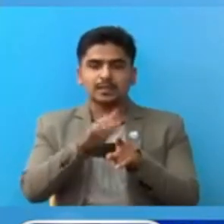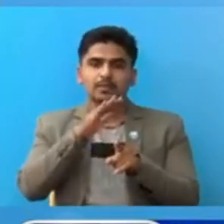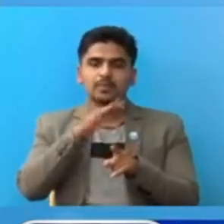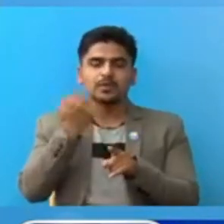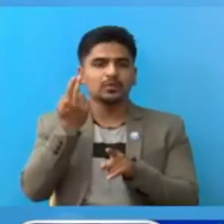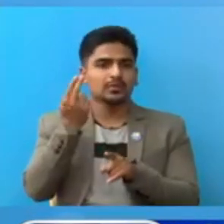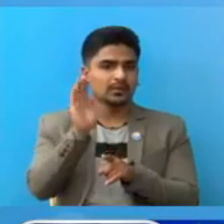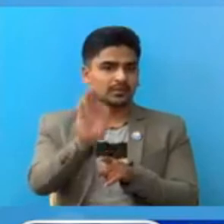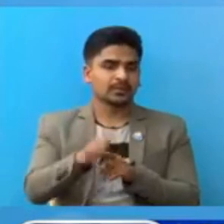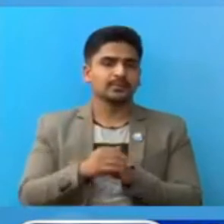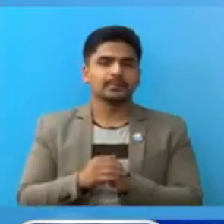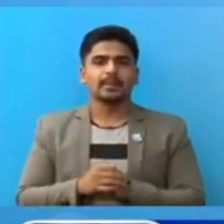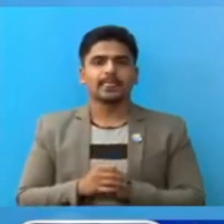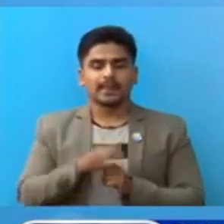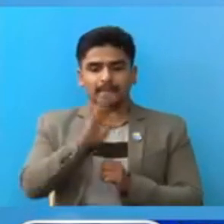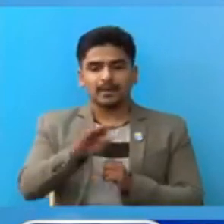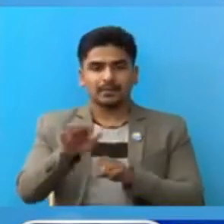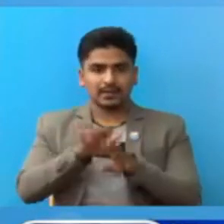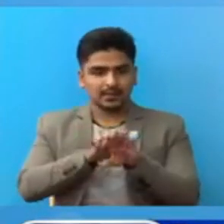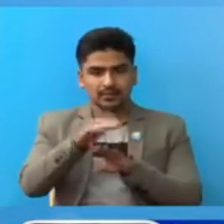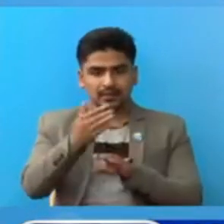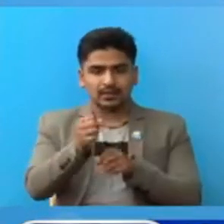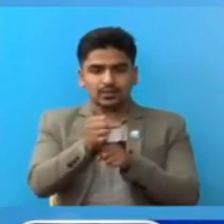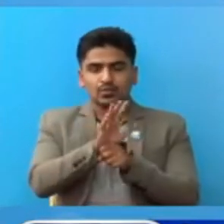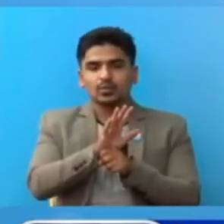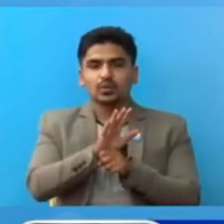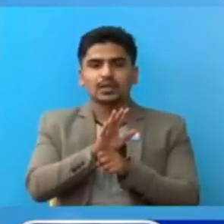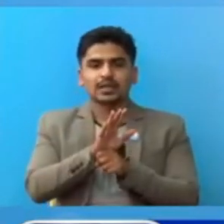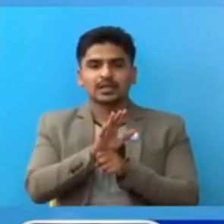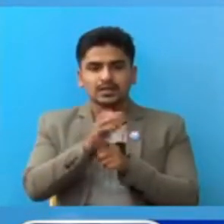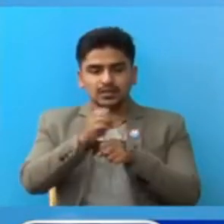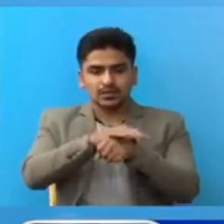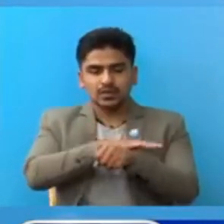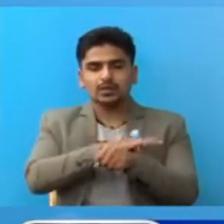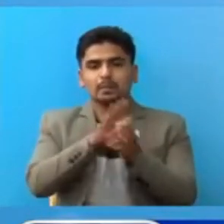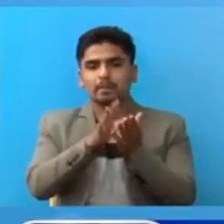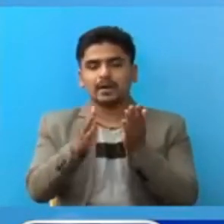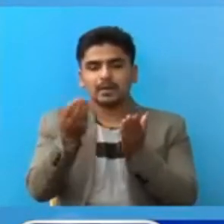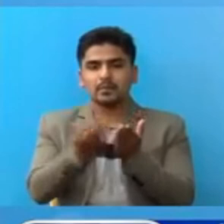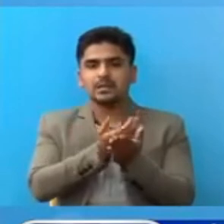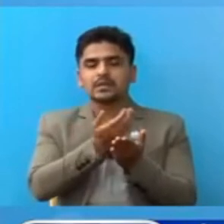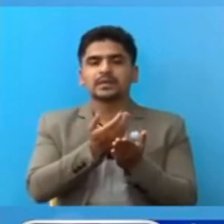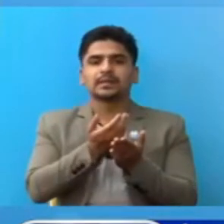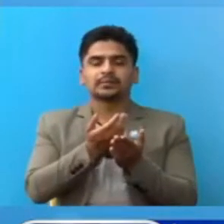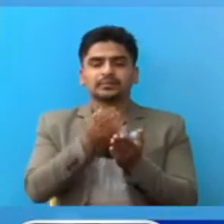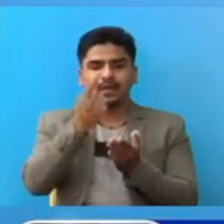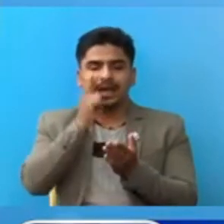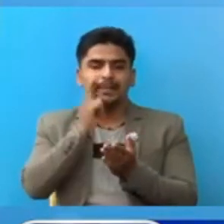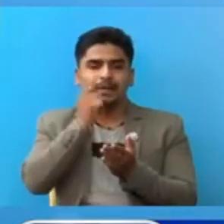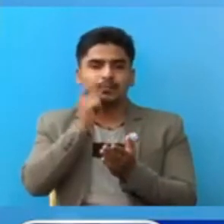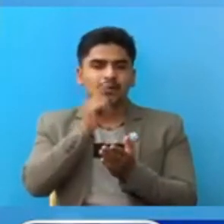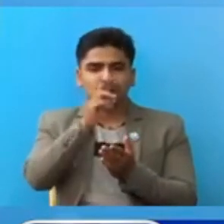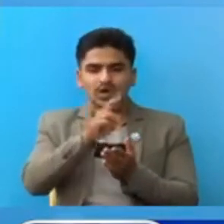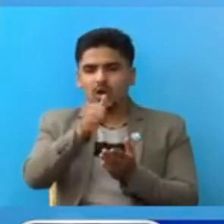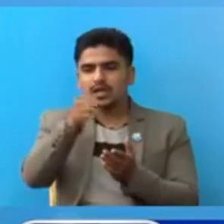भाईशा के को छा बाल बालिका लाई कोरोना संक्राण बाट बचाऊने आमा भुबार